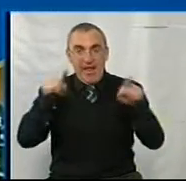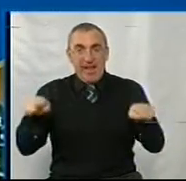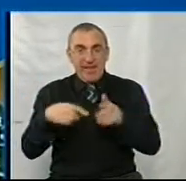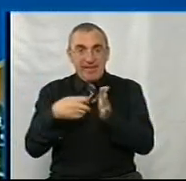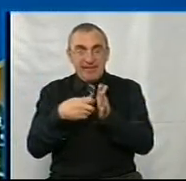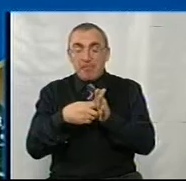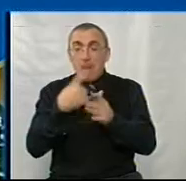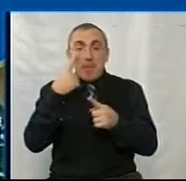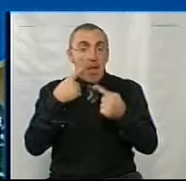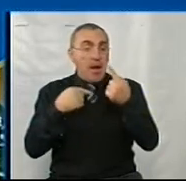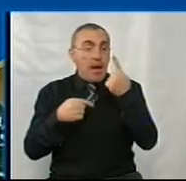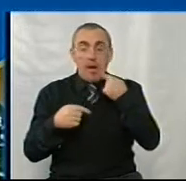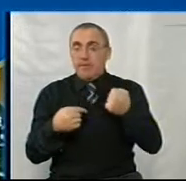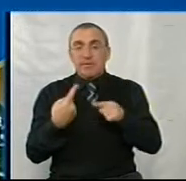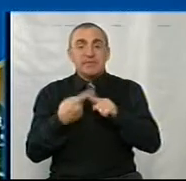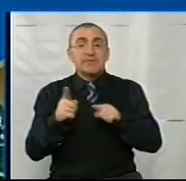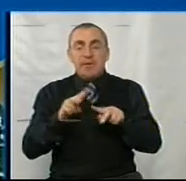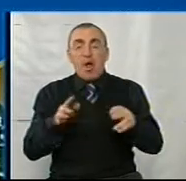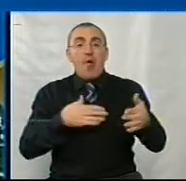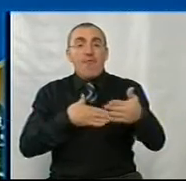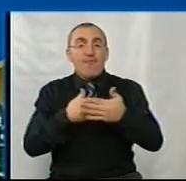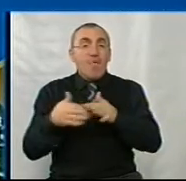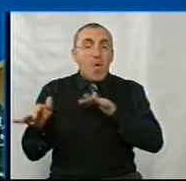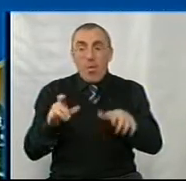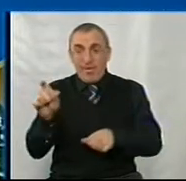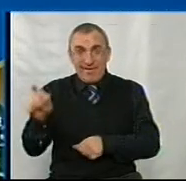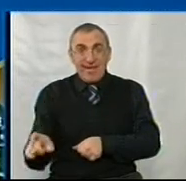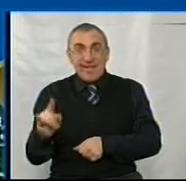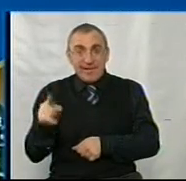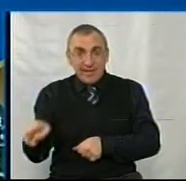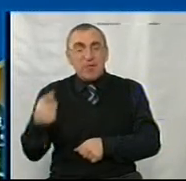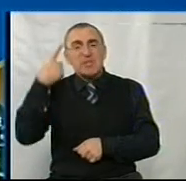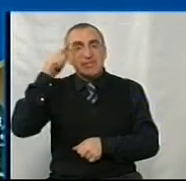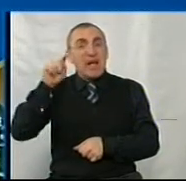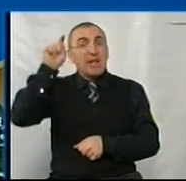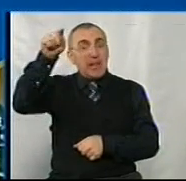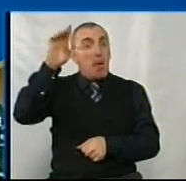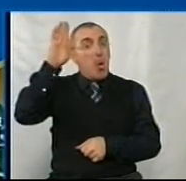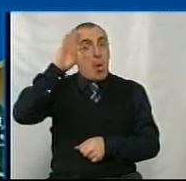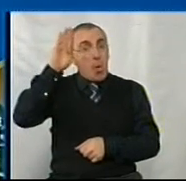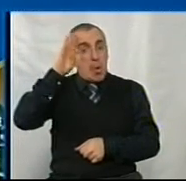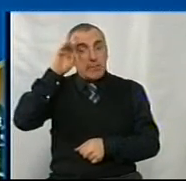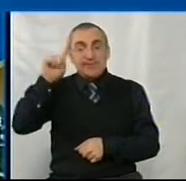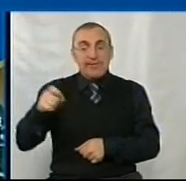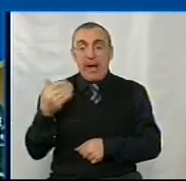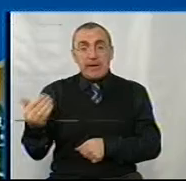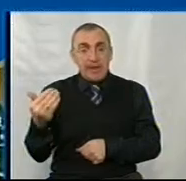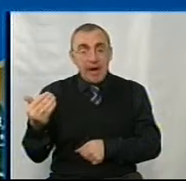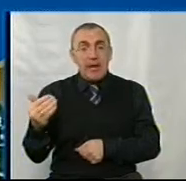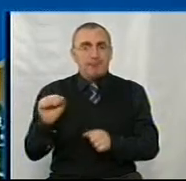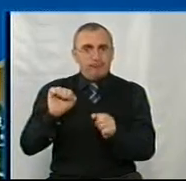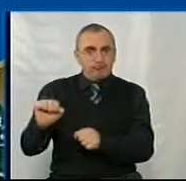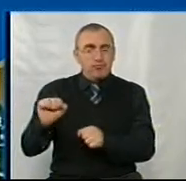читаючи, вони плачуть. Це теж волонтер, бо ця дитина, вона знає, що там хлопці за неї, і вони